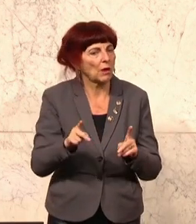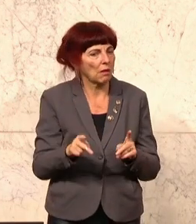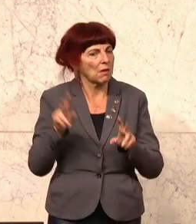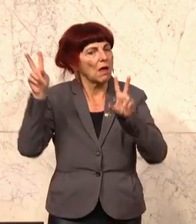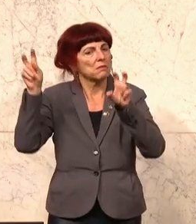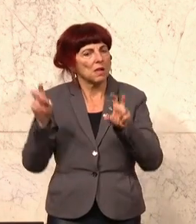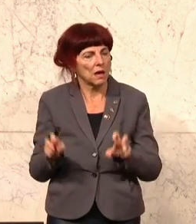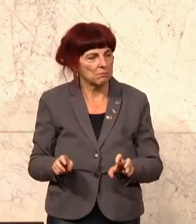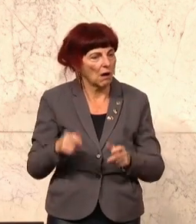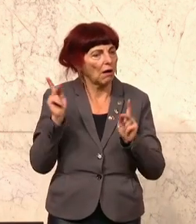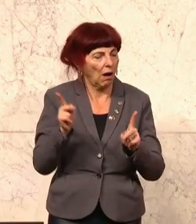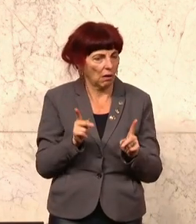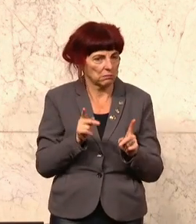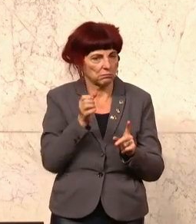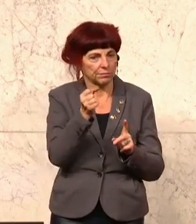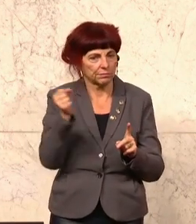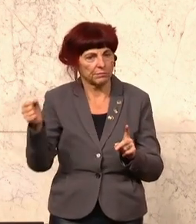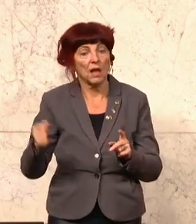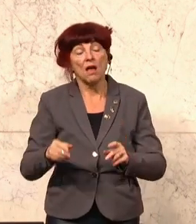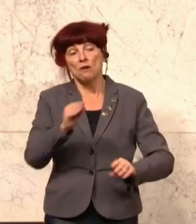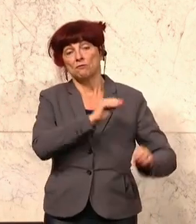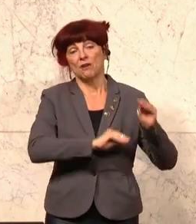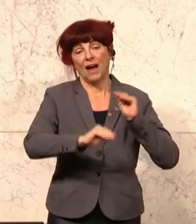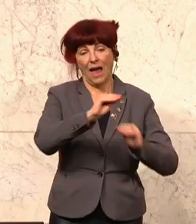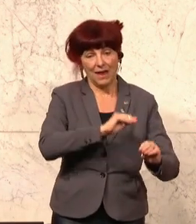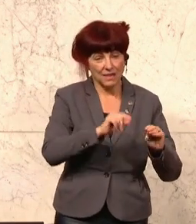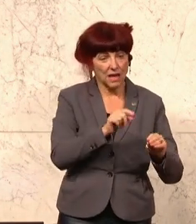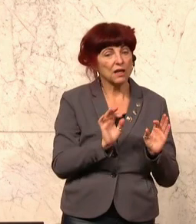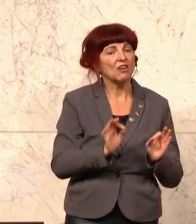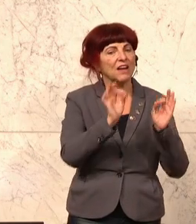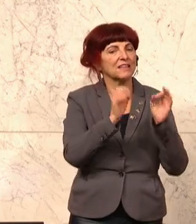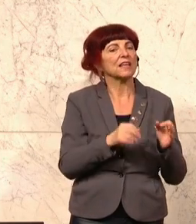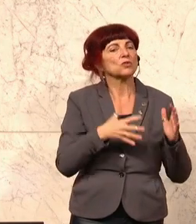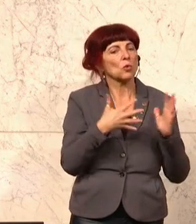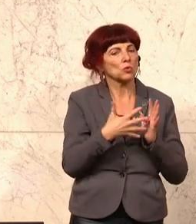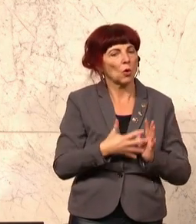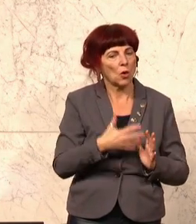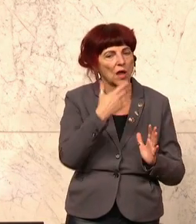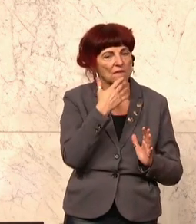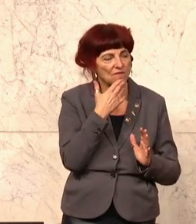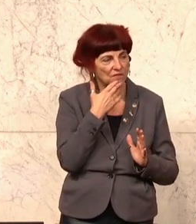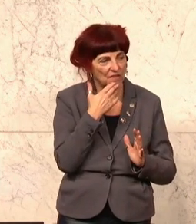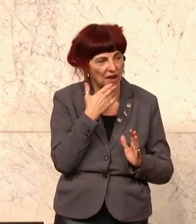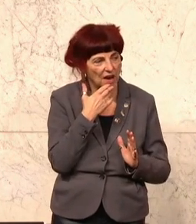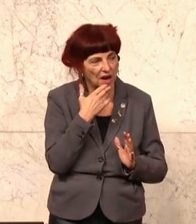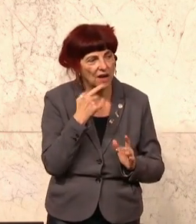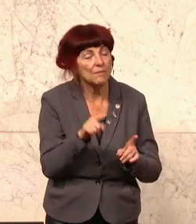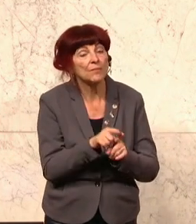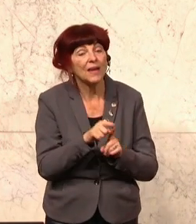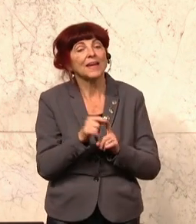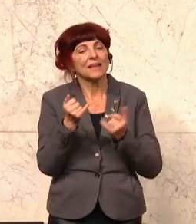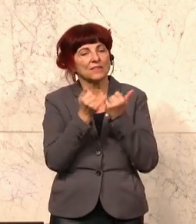die Workshops von darauf spezialisierten Vereinen. Die Qualitätskontrolle erfolgt durch das Institut für Rechts- und Kriminalsoziologie.